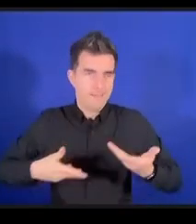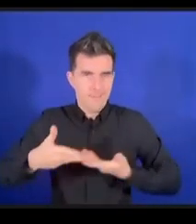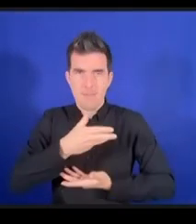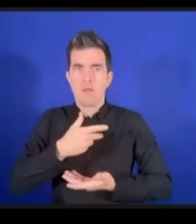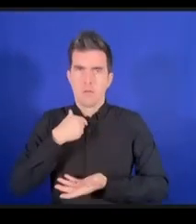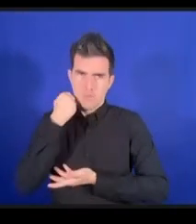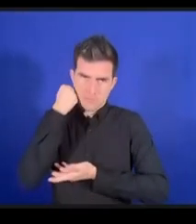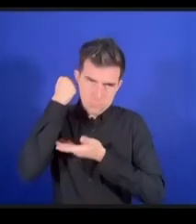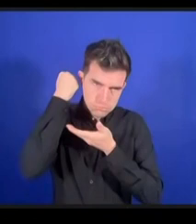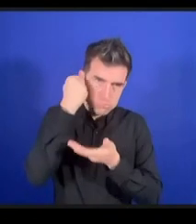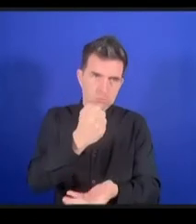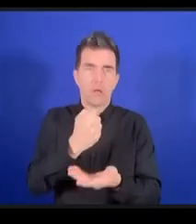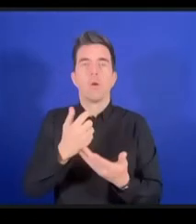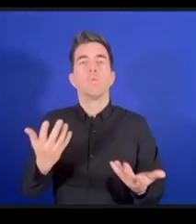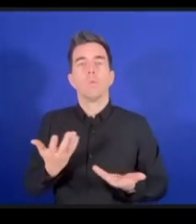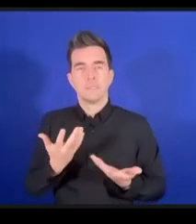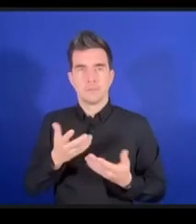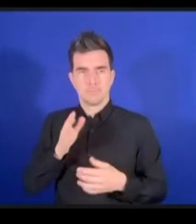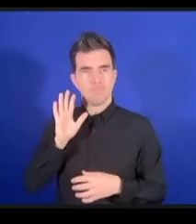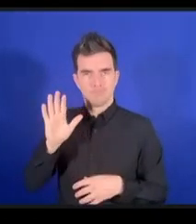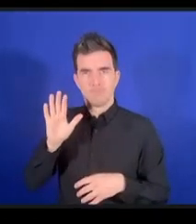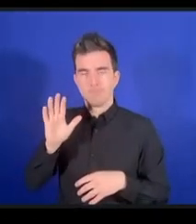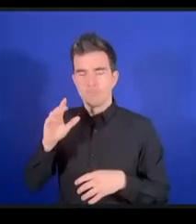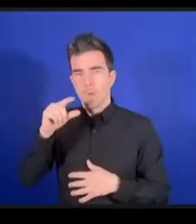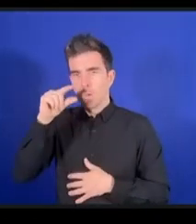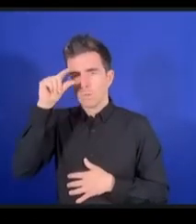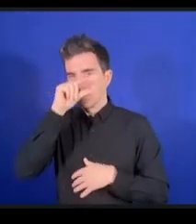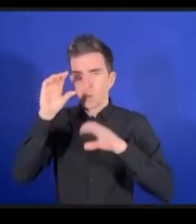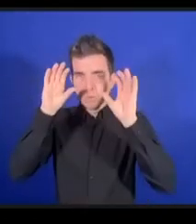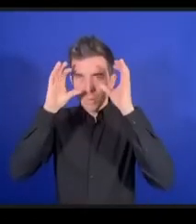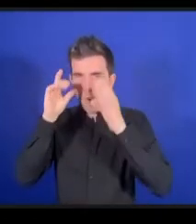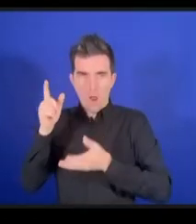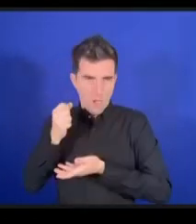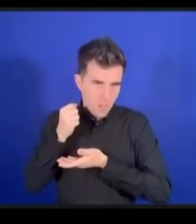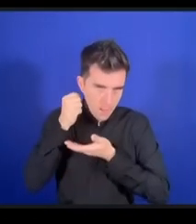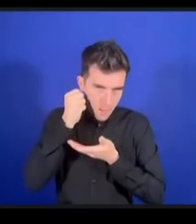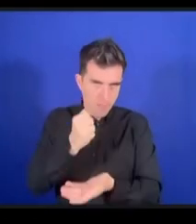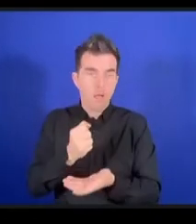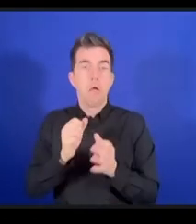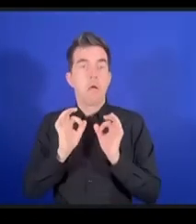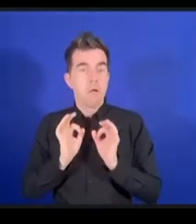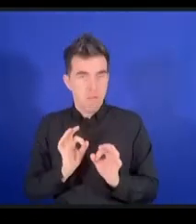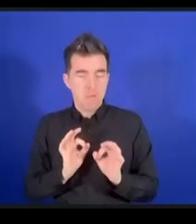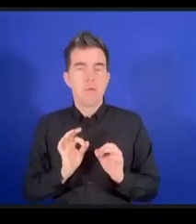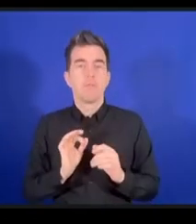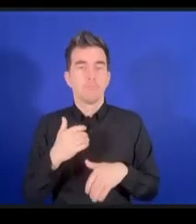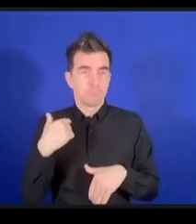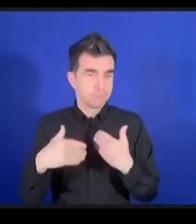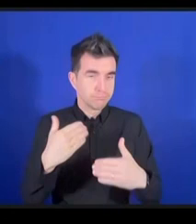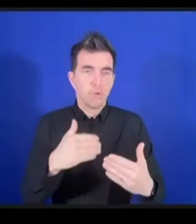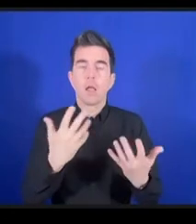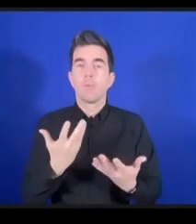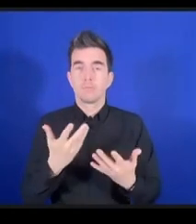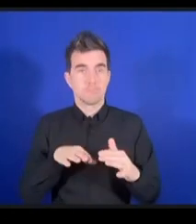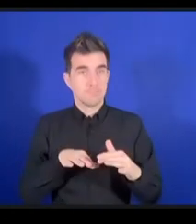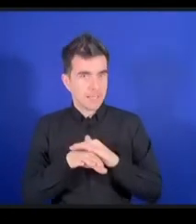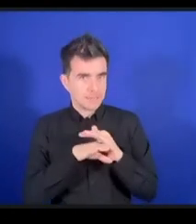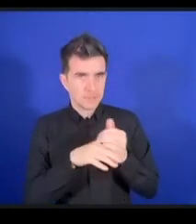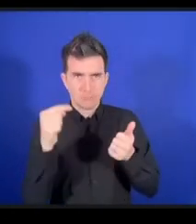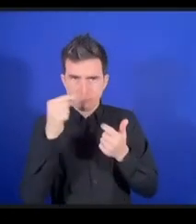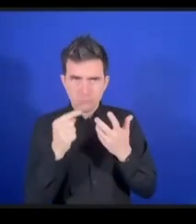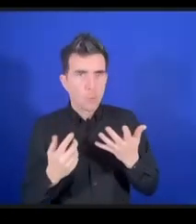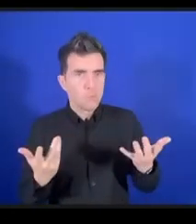permettre, avec leurs exigences en matière d'accessibilité, de venir à Kyoto, de